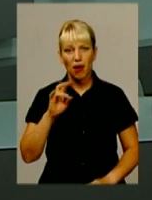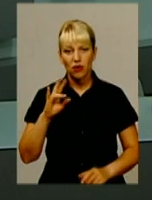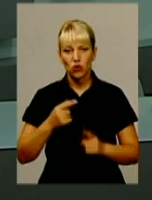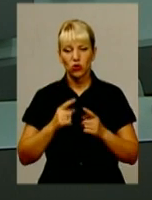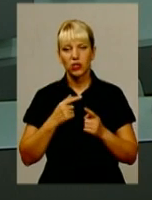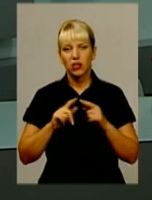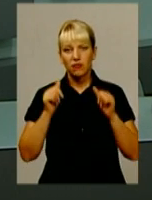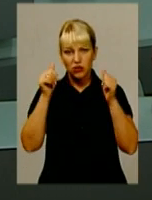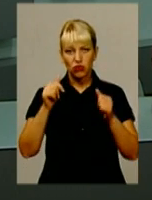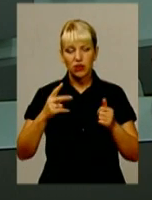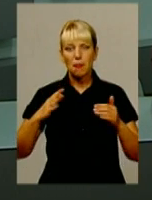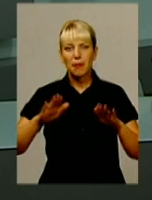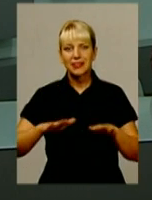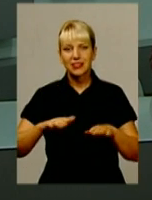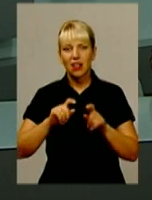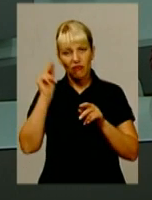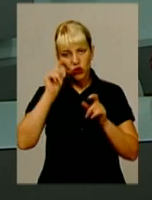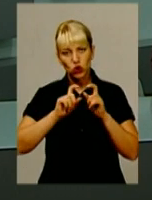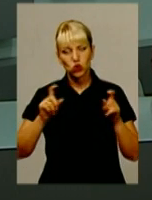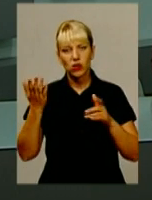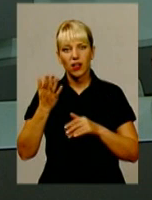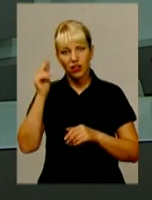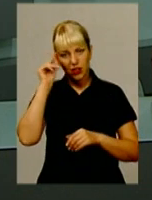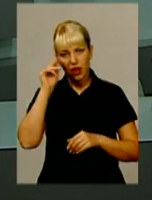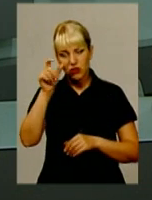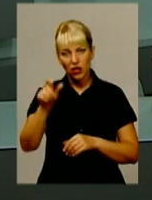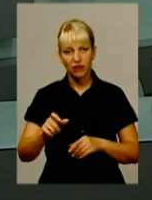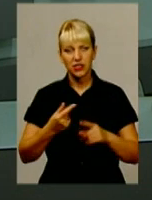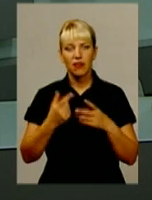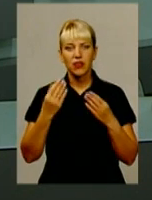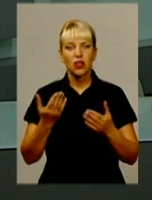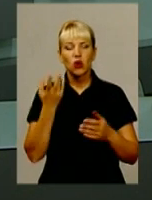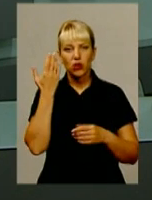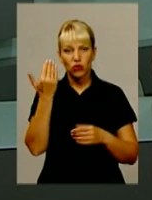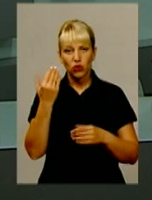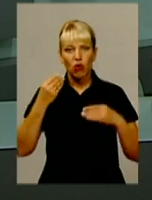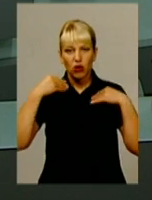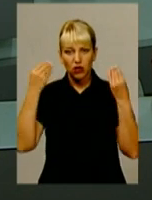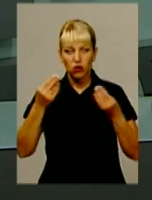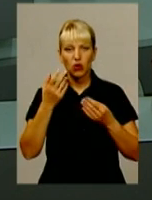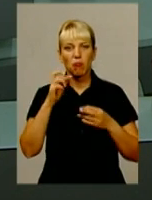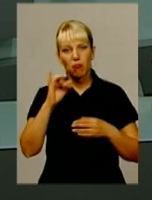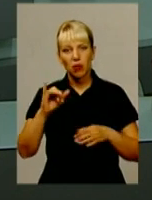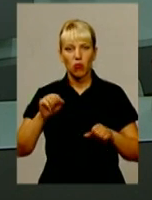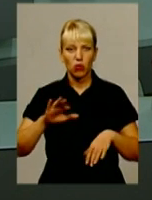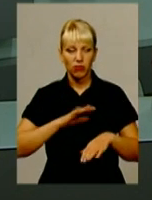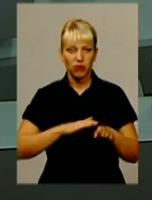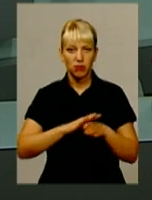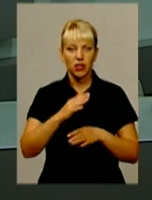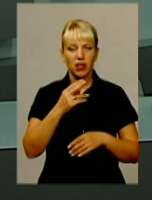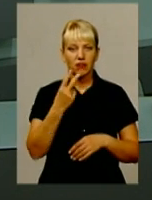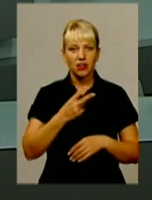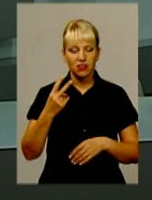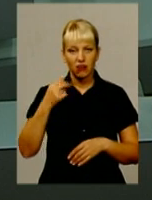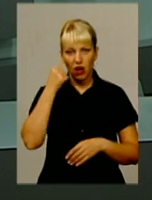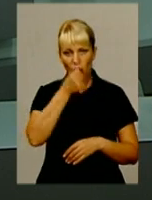фасаді місцевої школи, у якій Роман навчався. І в день, коли хлопцю могло би виповнитися 22 роки – 29 серпня.